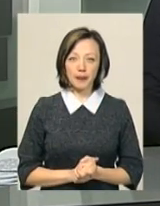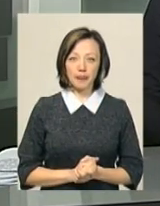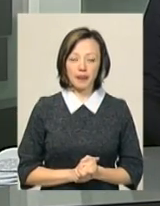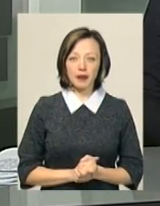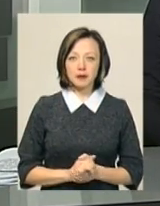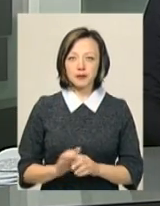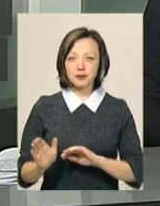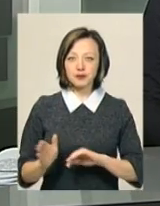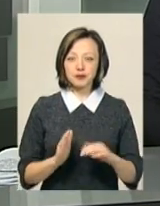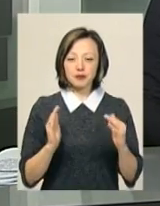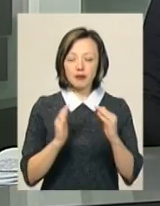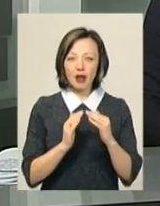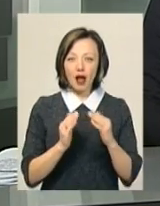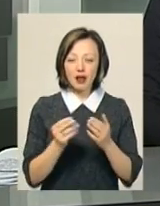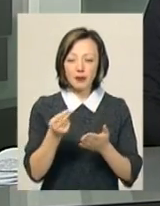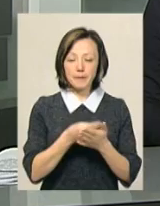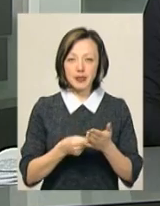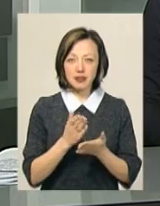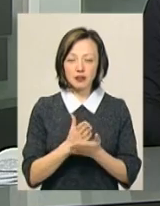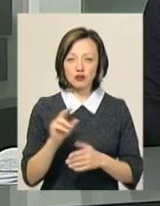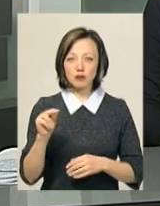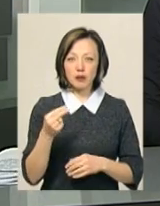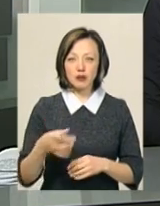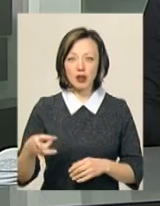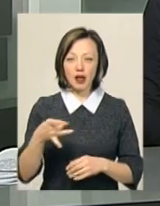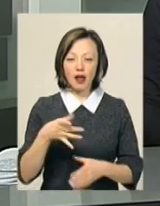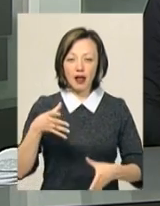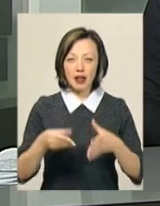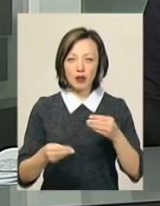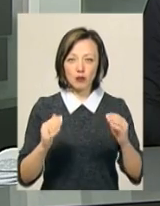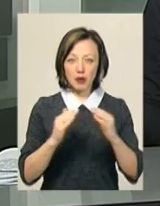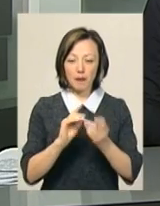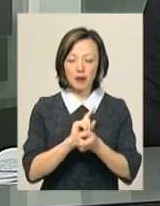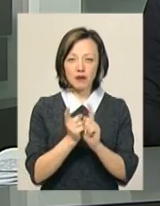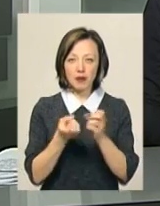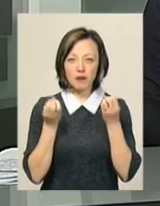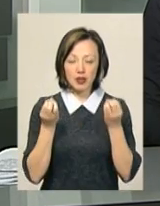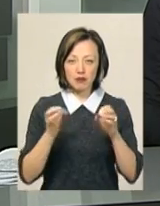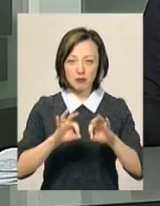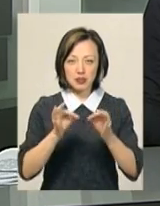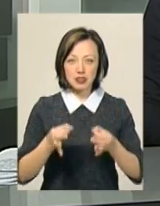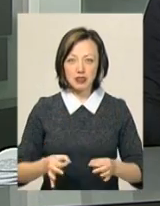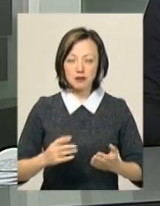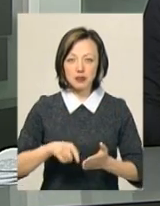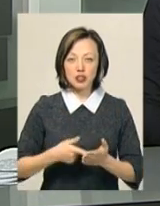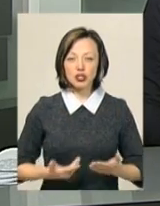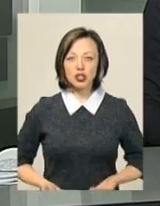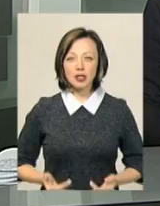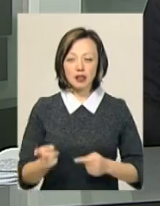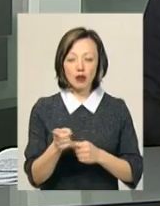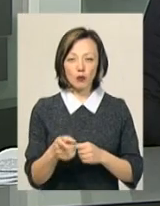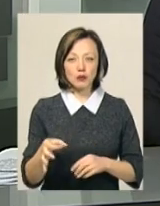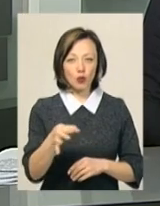Хата Писанка існує у Чемеровецькому районі. Глинобитну оселю перетворив на витвір ужиткового мистецтва міський житель з Тернопільської